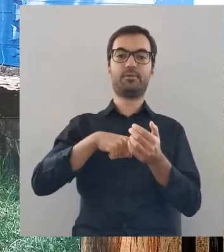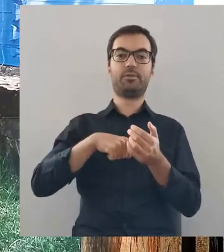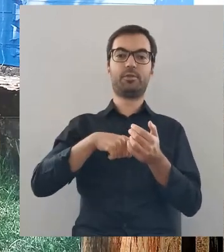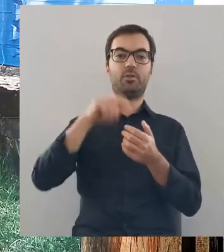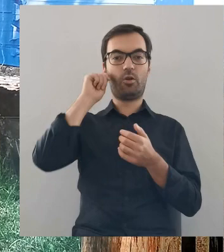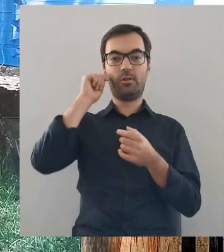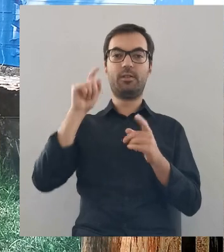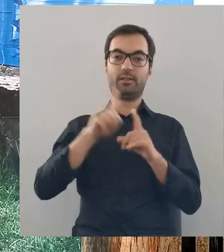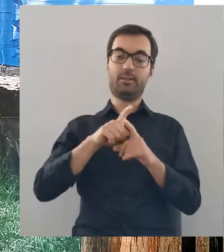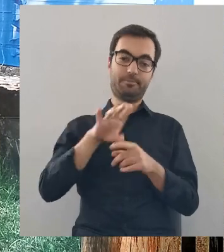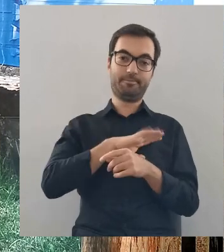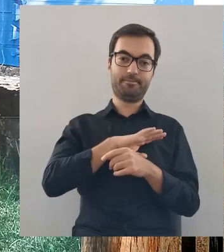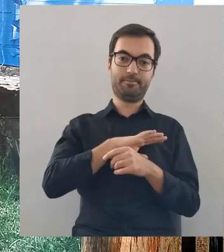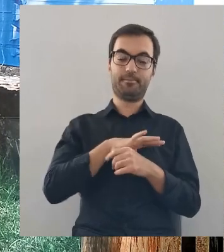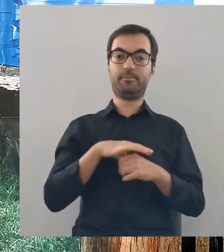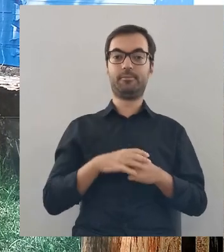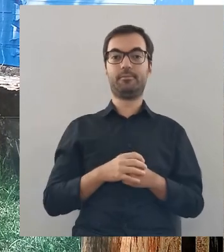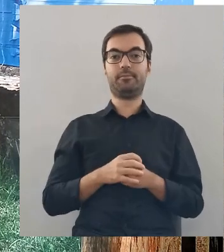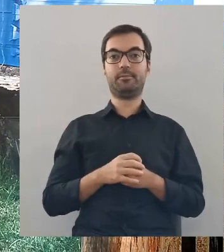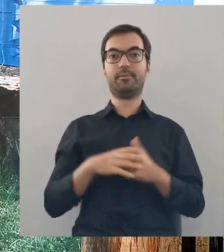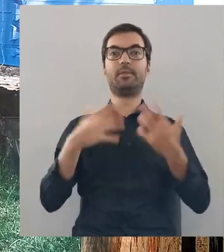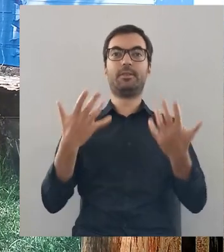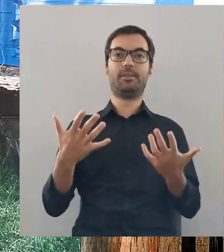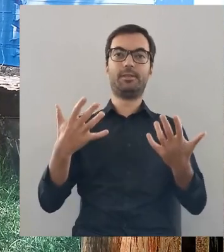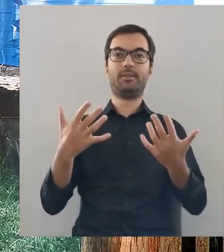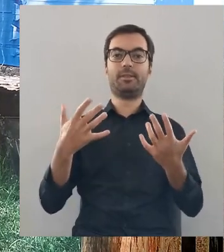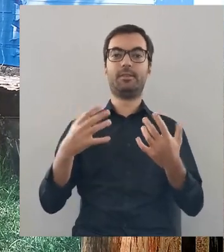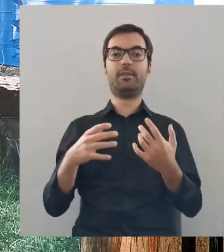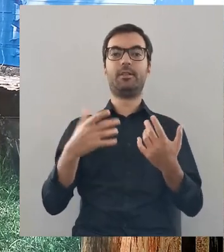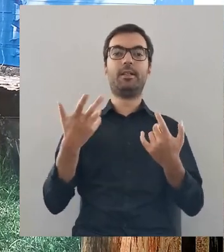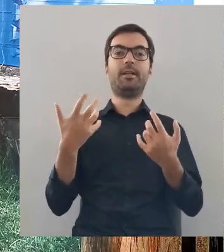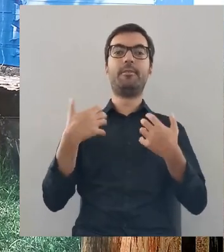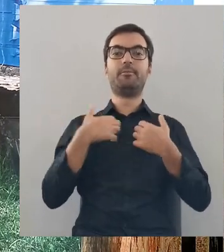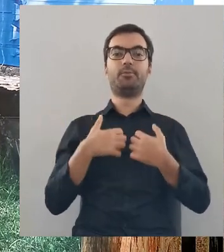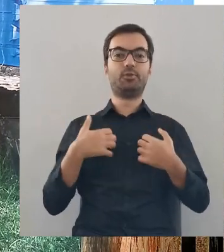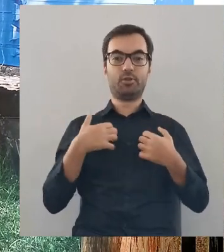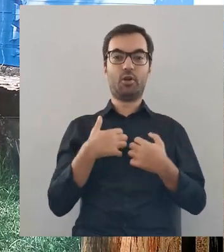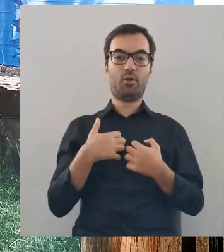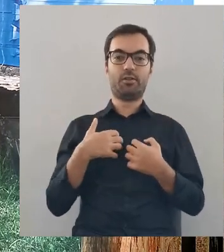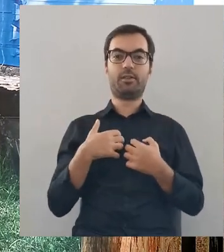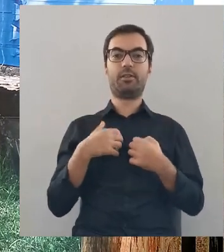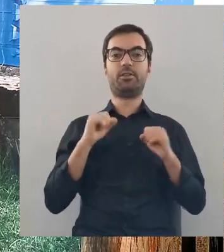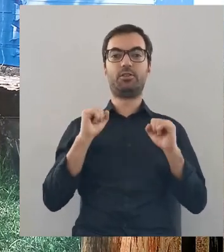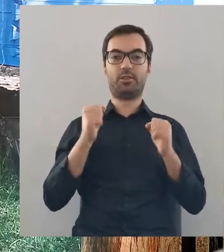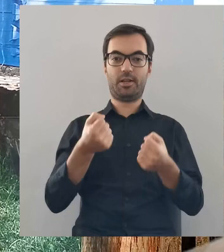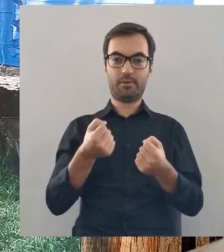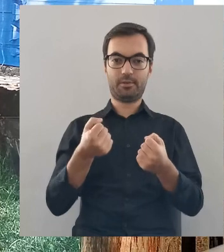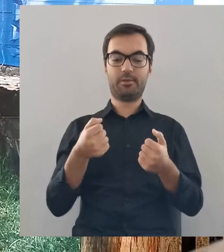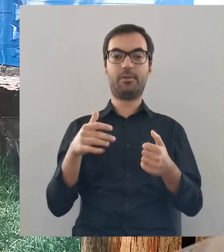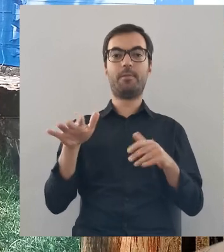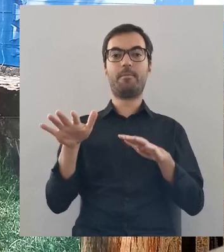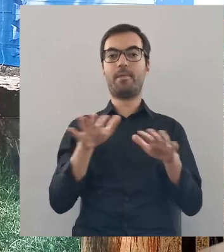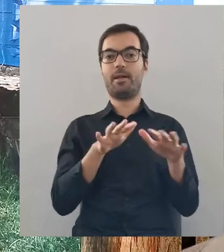trafił, jakąś niewiastę i również poniosła tam ona śmierć. Czyli generalnie siły przyrody działają, jest to miejsce